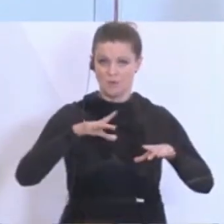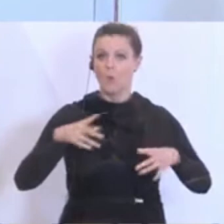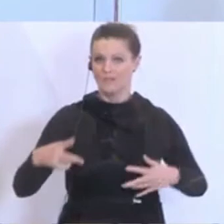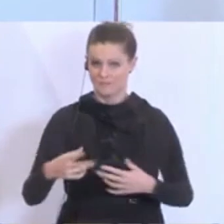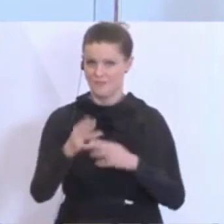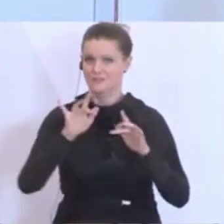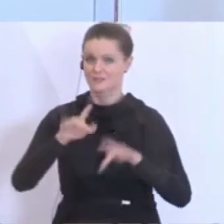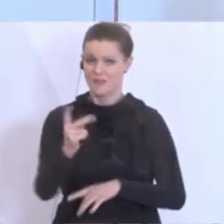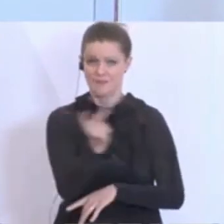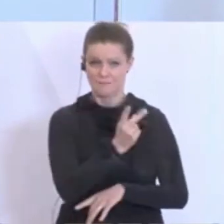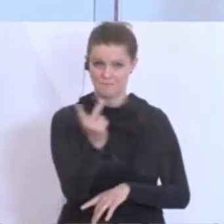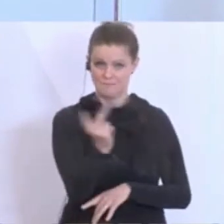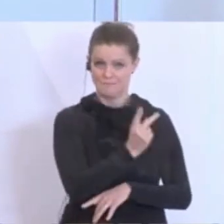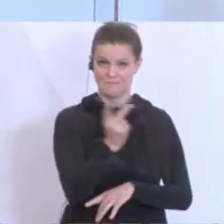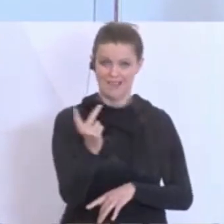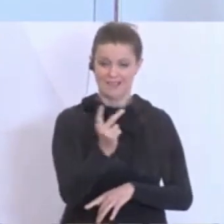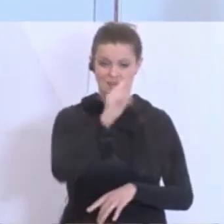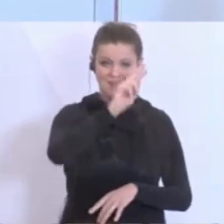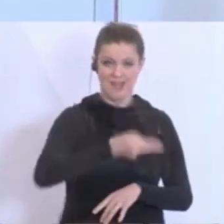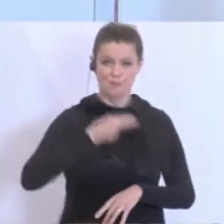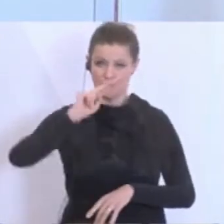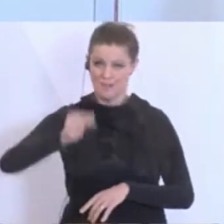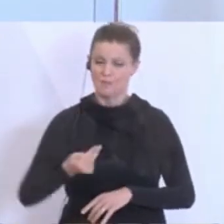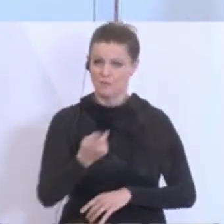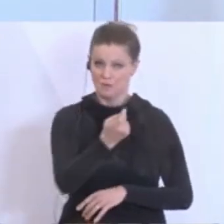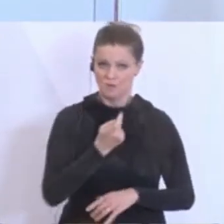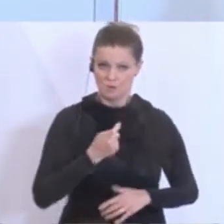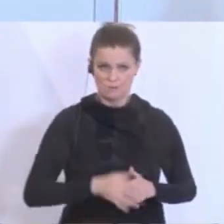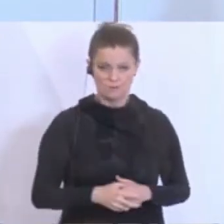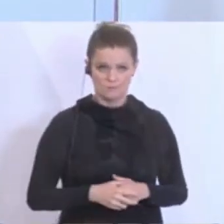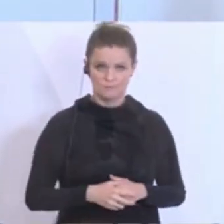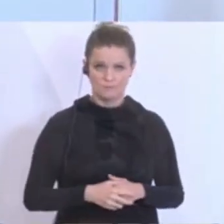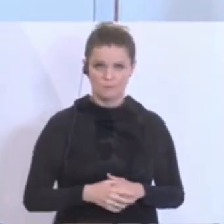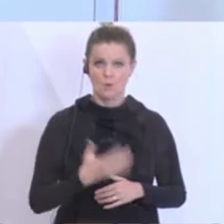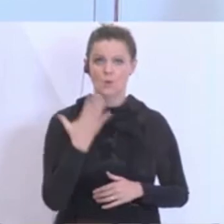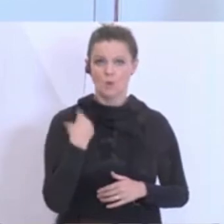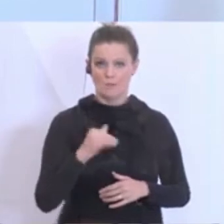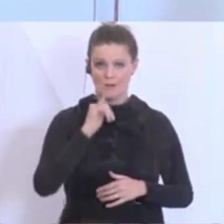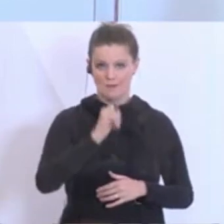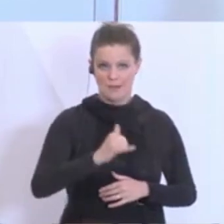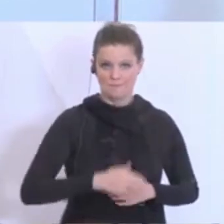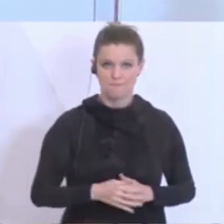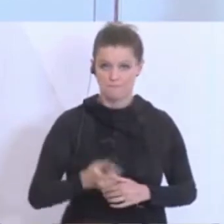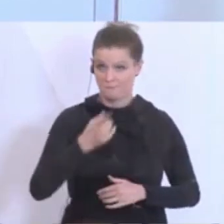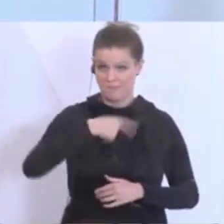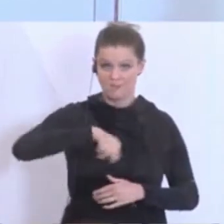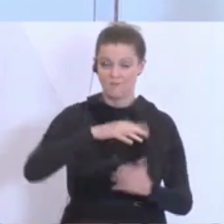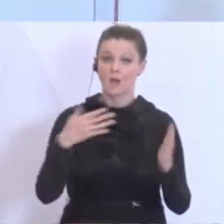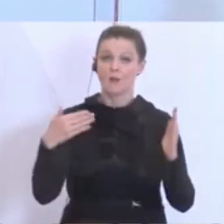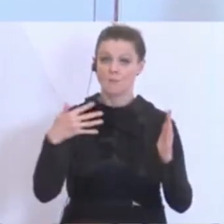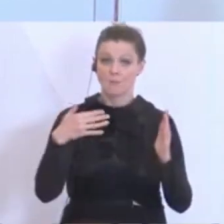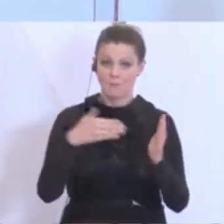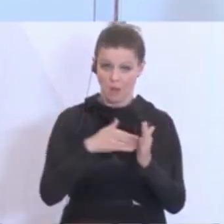jeweiligen Kompanien einberufen werden. Und noch einmal, ja, wir brauchen eben